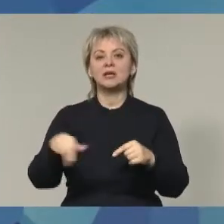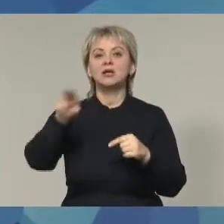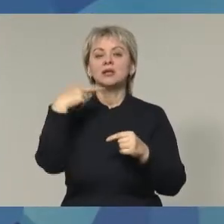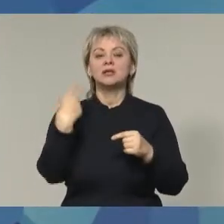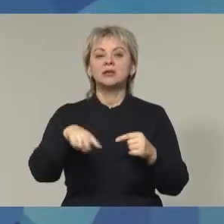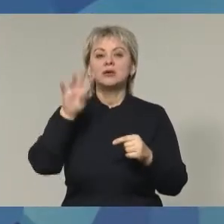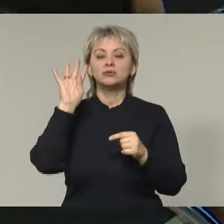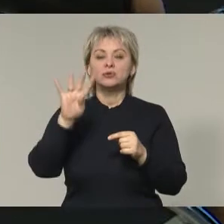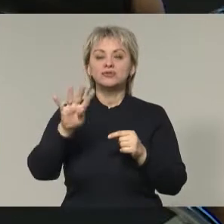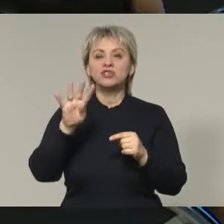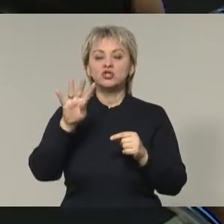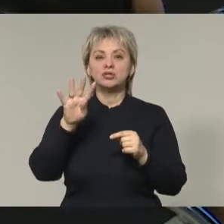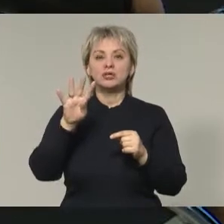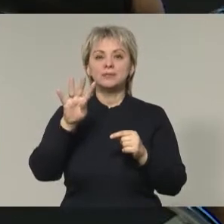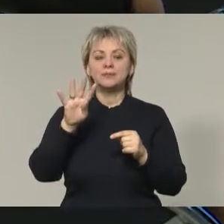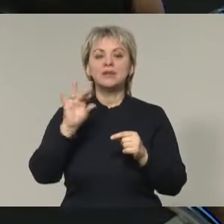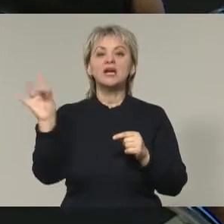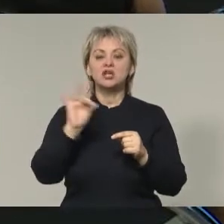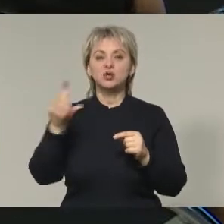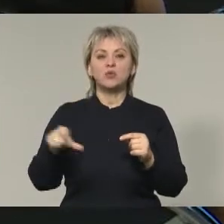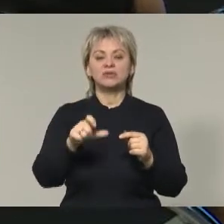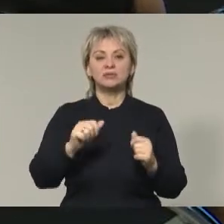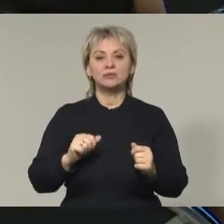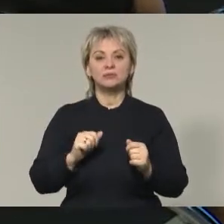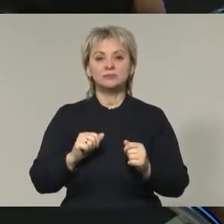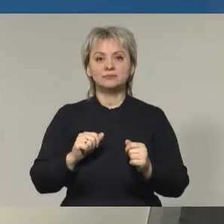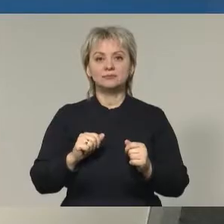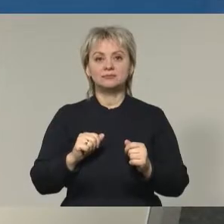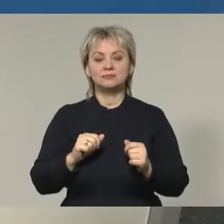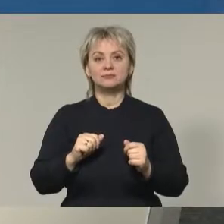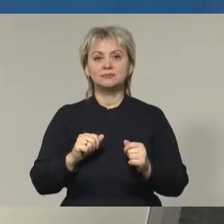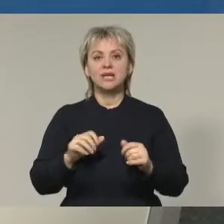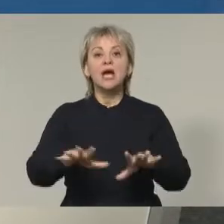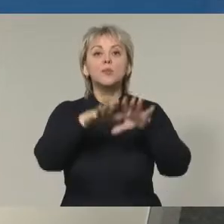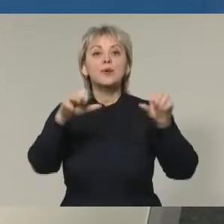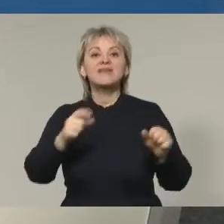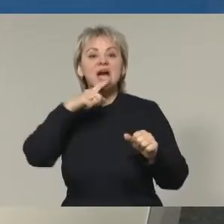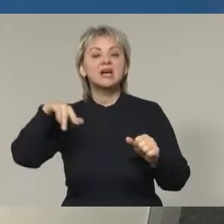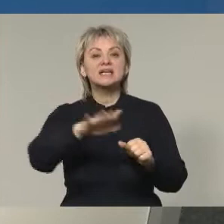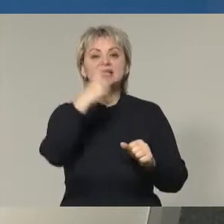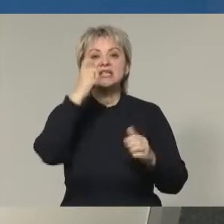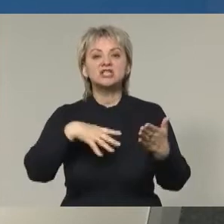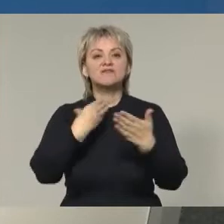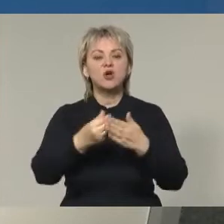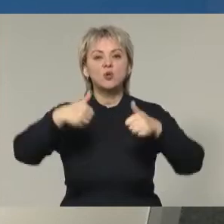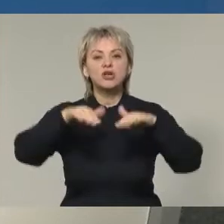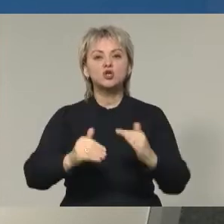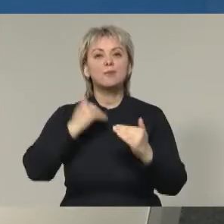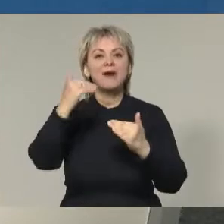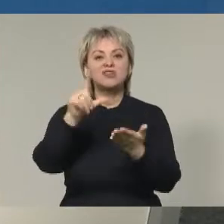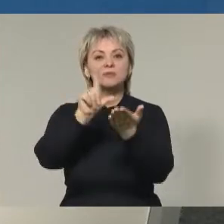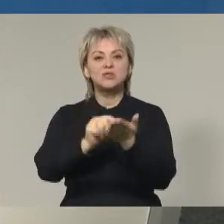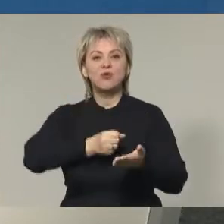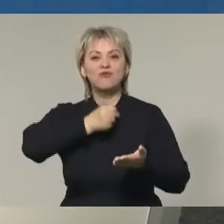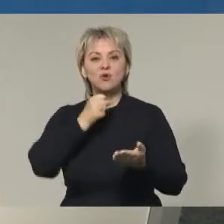Тарасов, Андрей Токарев, Дон-24, Ростов-на-Дону. Правительство России объявило свое решение повысить